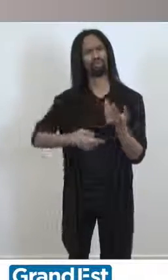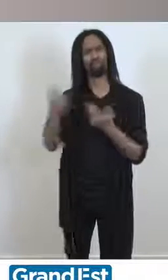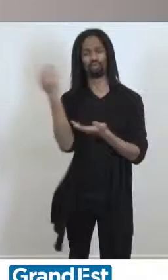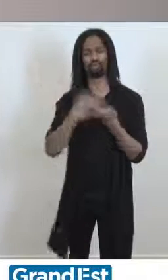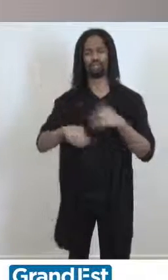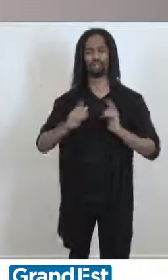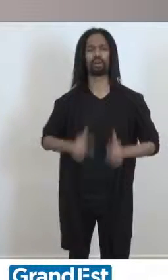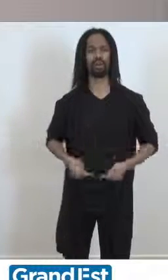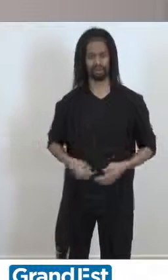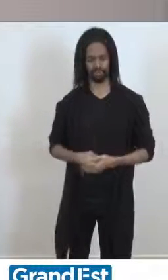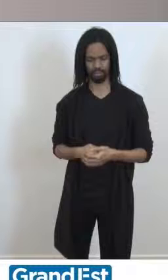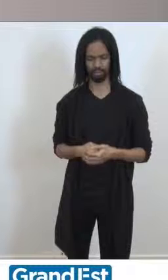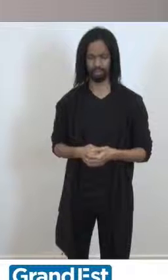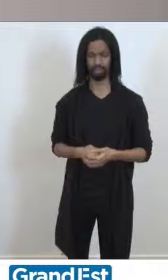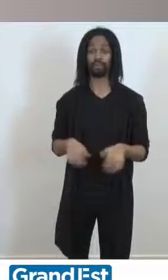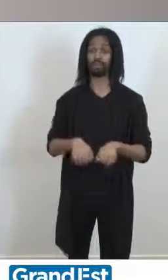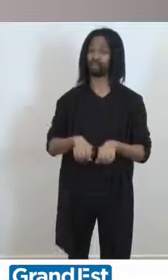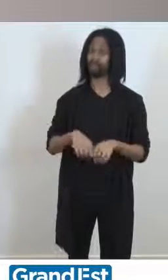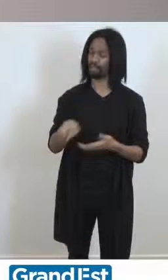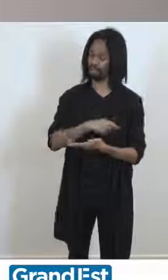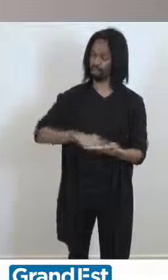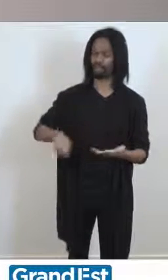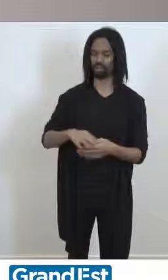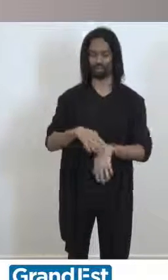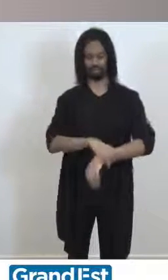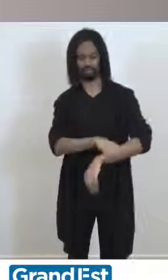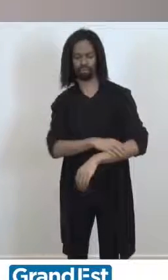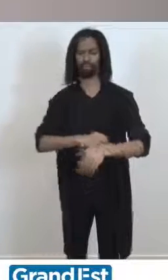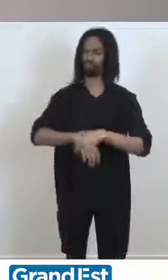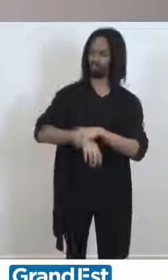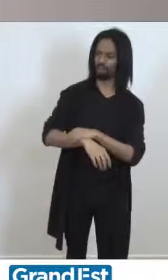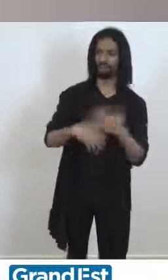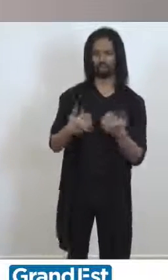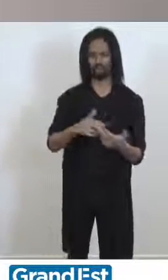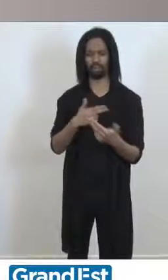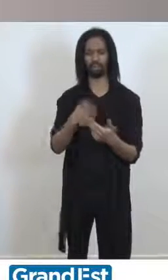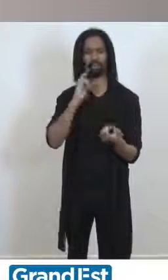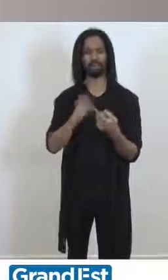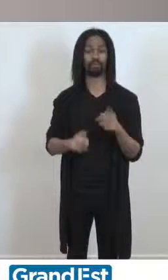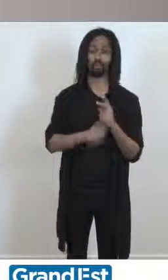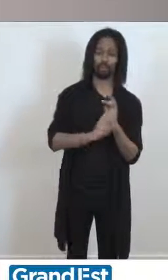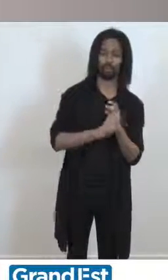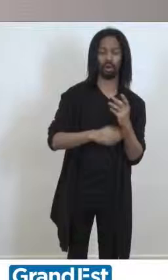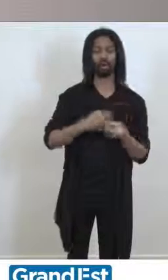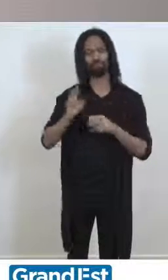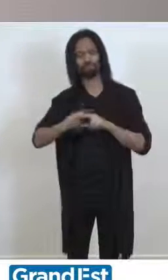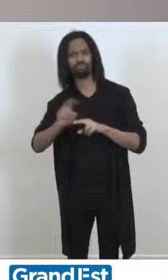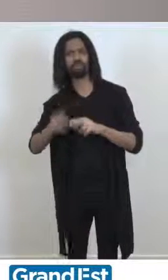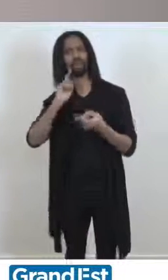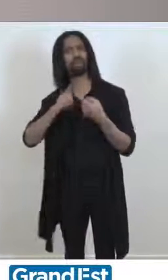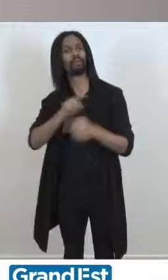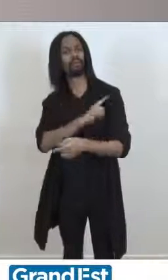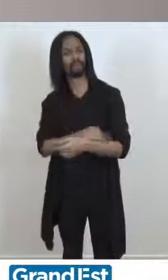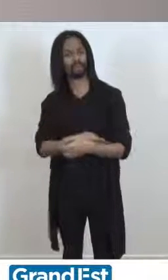scolaires. Notre région s'emploie aussi, à son échelle, à y répondre, qu'il s'agisse des transports, des rénovations énergétiques, Christelle Villers en a parlé